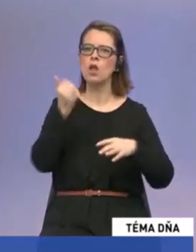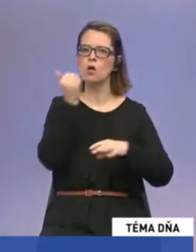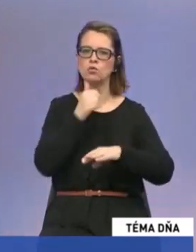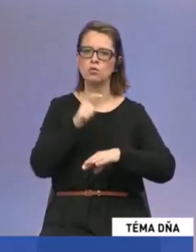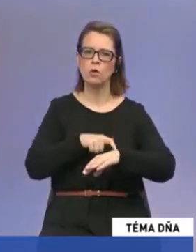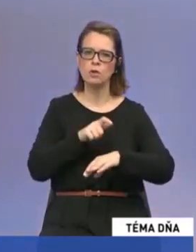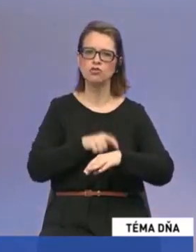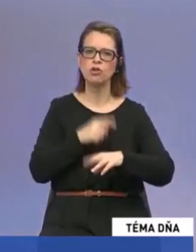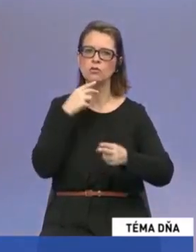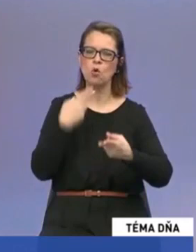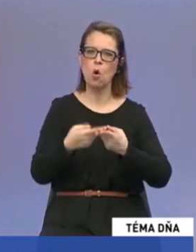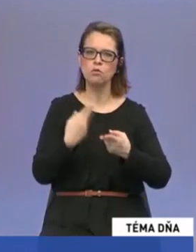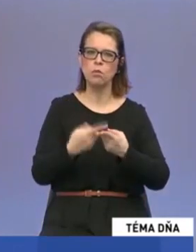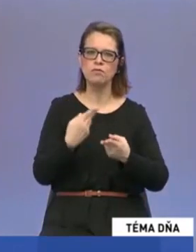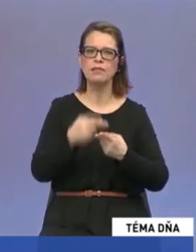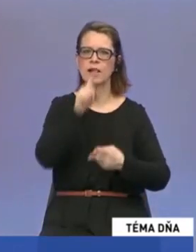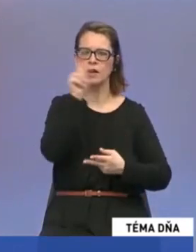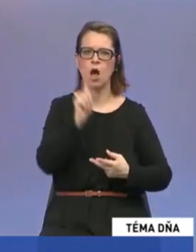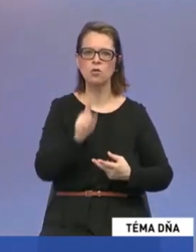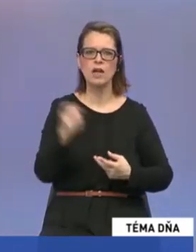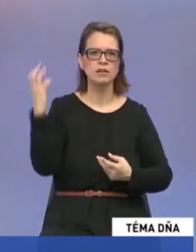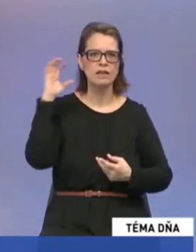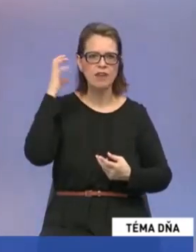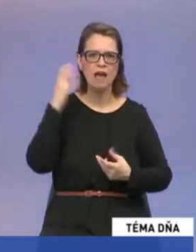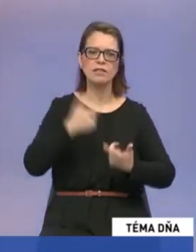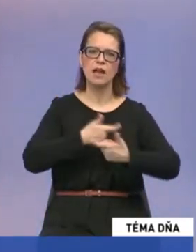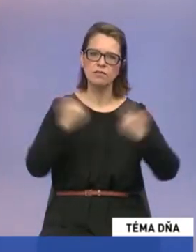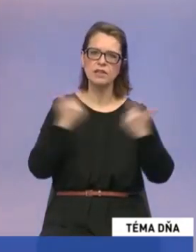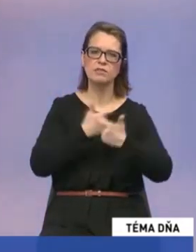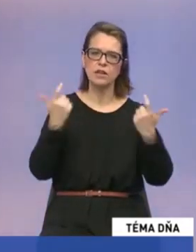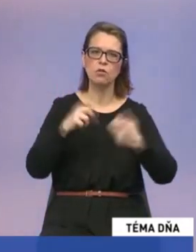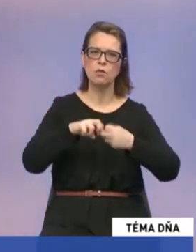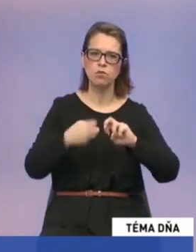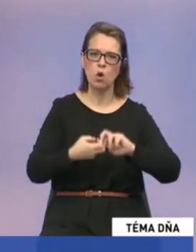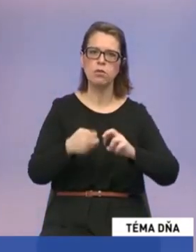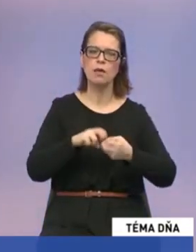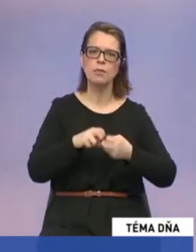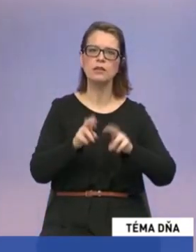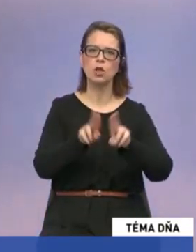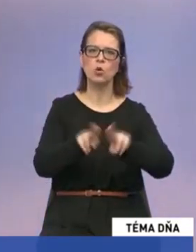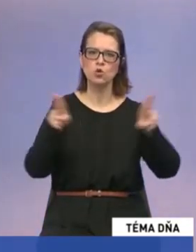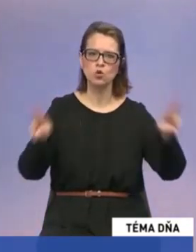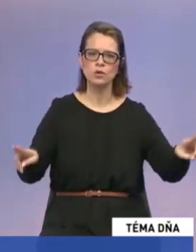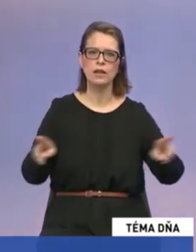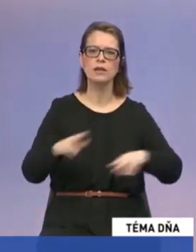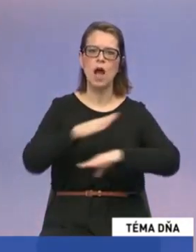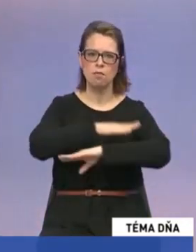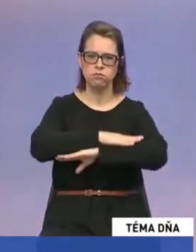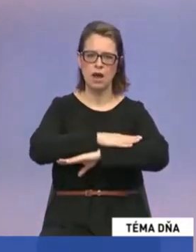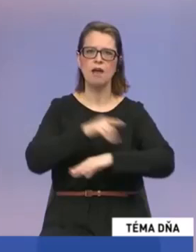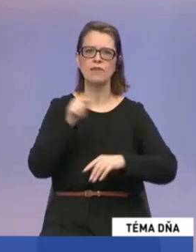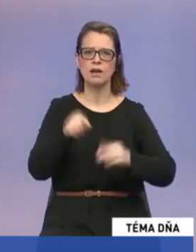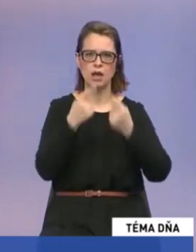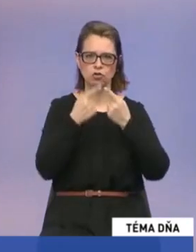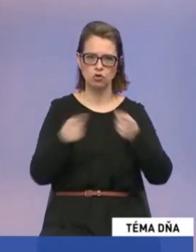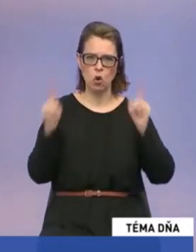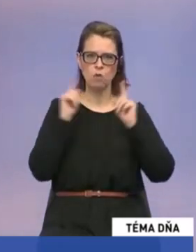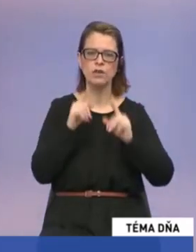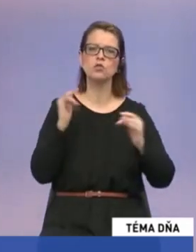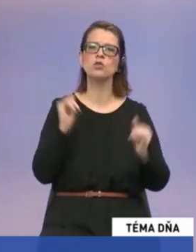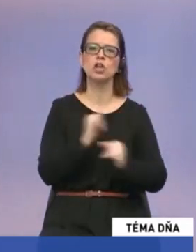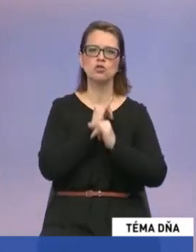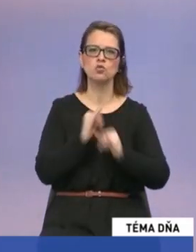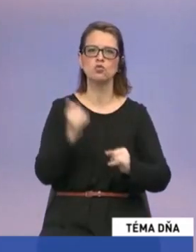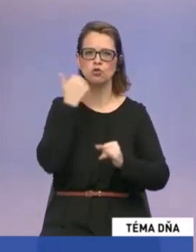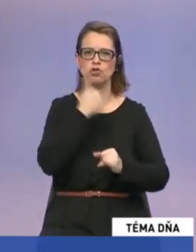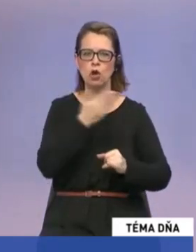času odpoveda na otázky v rádiach a vysvetľuje problematiku justície a práva ako takého na Slovensku, kde skutočne